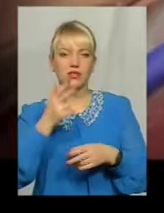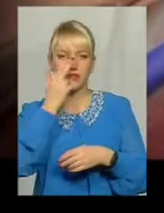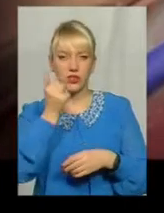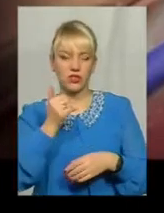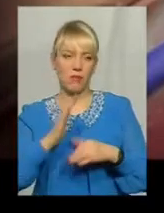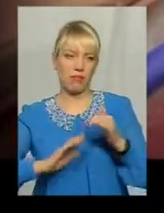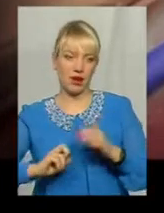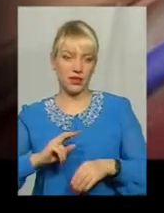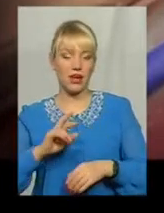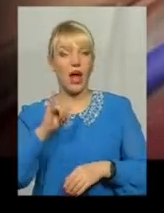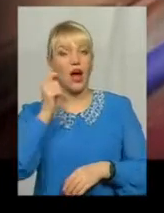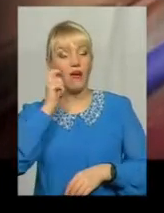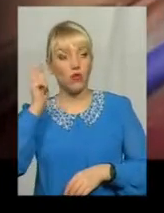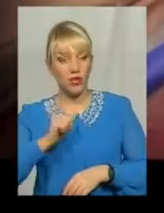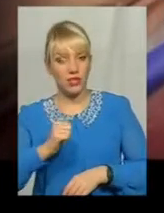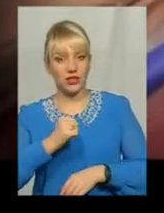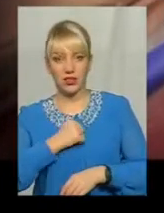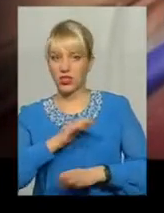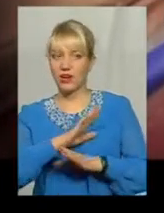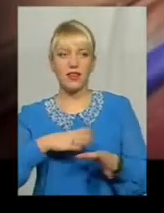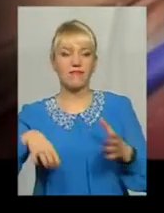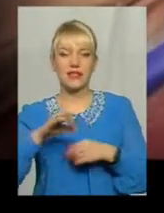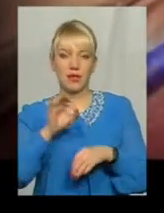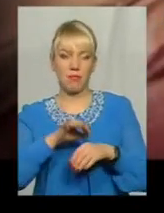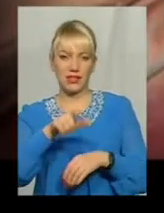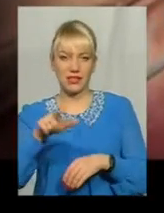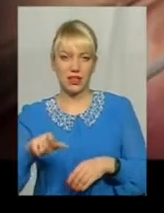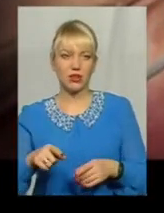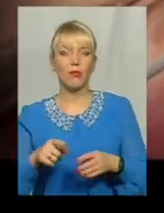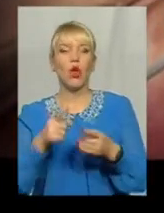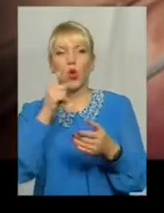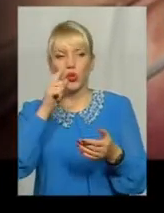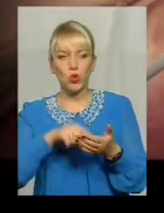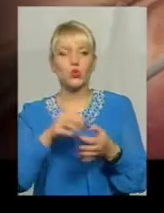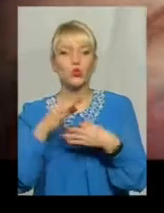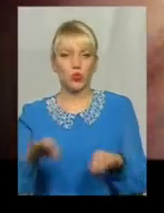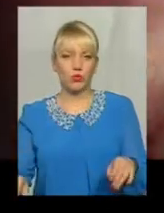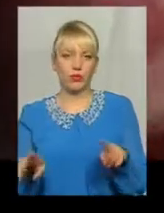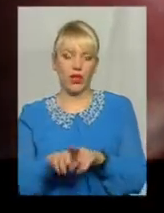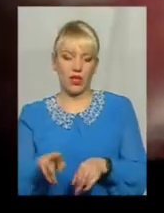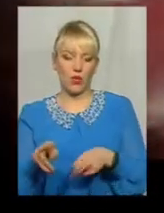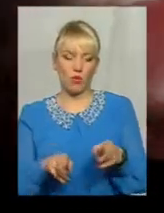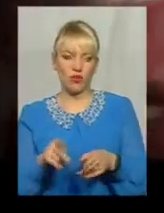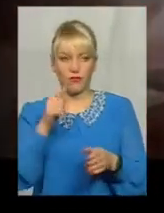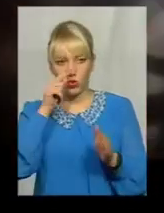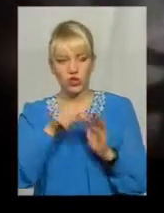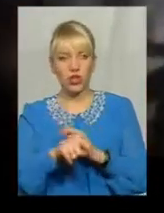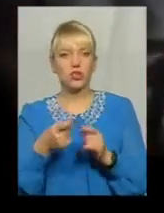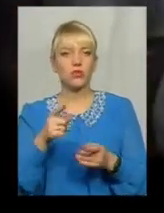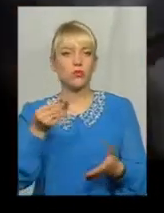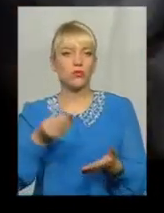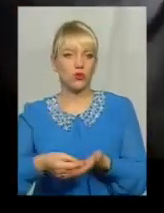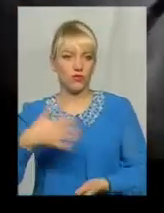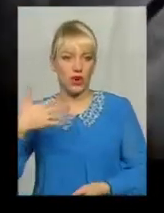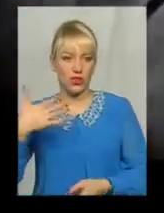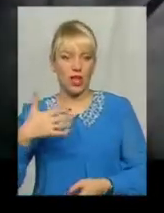практика В Україні, на жаль, не всім пацієнтам доступні такі оперативні втручання Через надто високу вартість